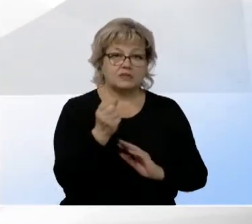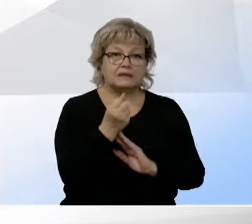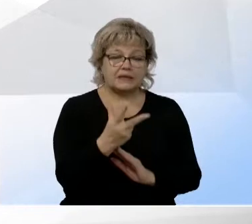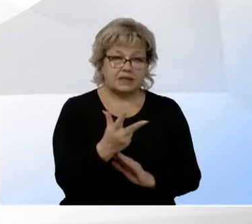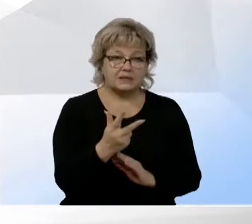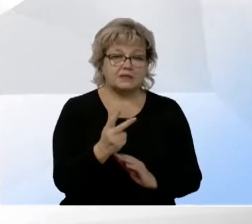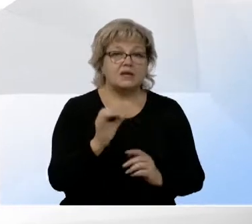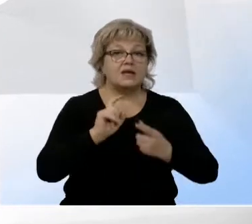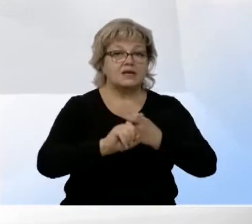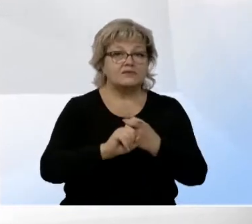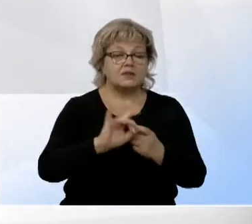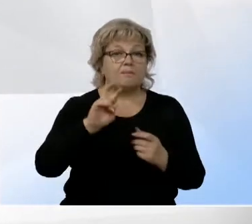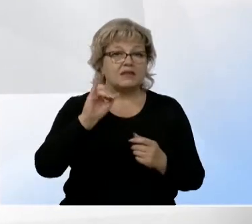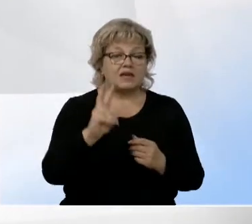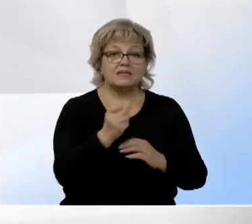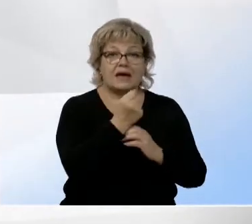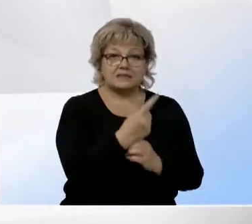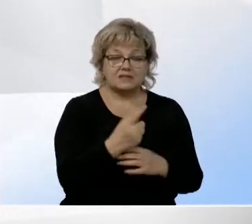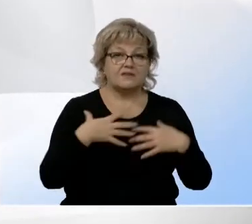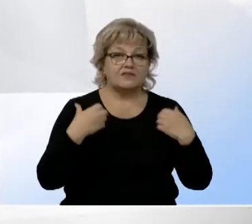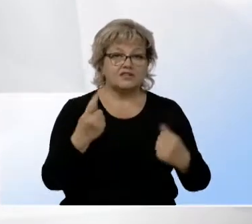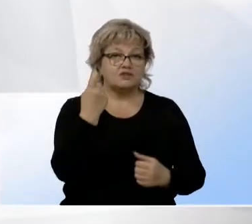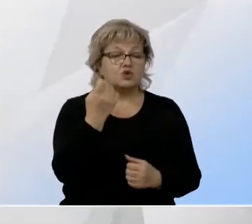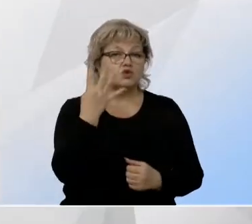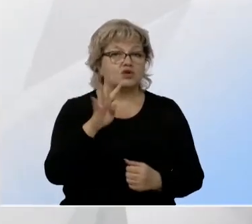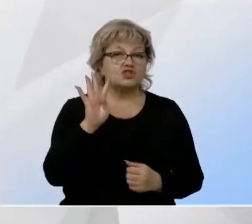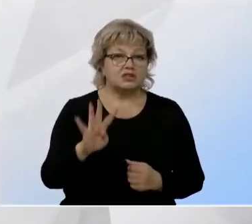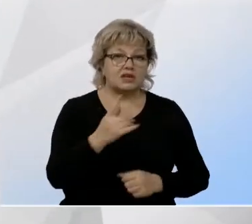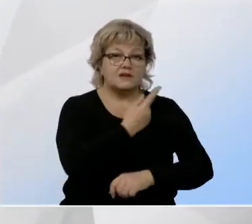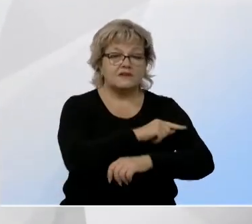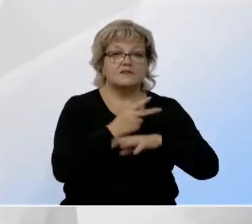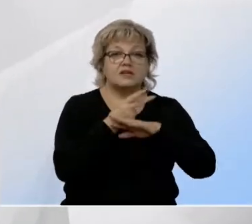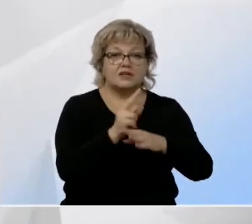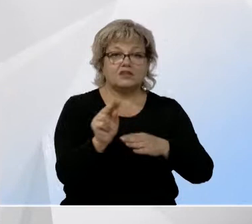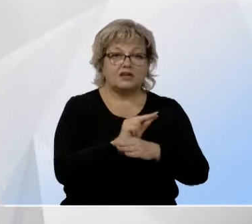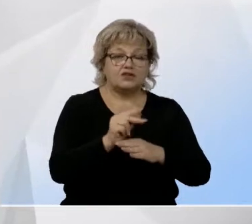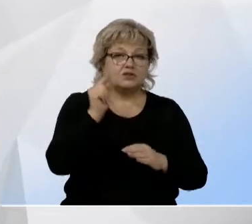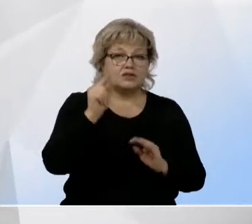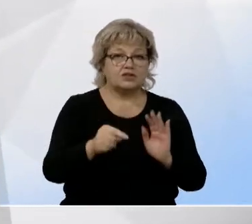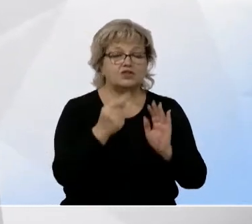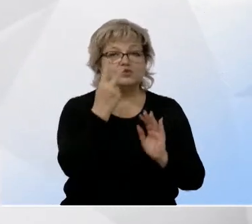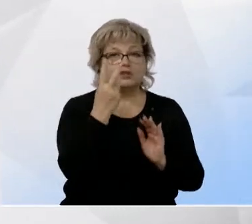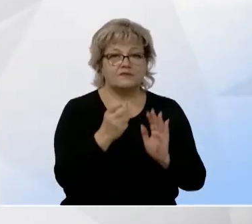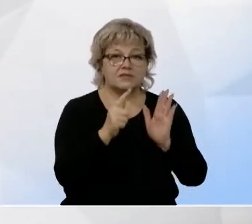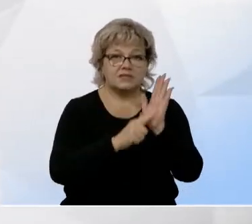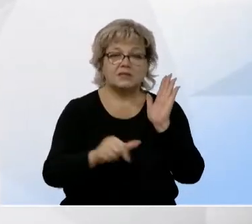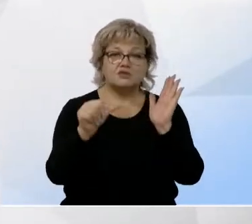Волгодонске – 13 инфицированных, в Батайске – 11, выздоровели 144 человека. В стационарах лечится